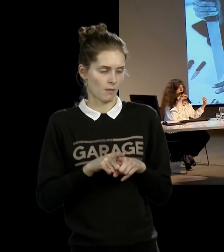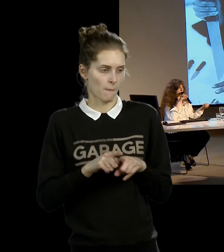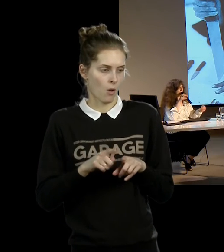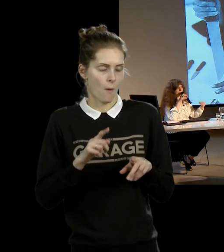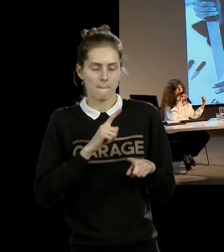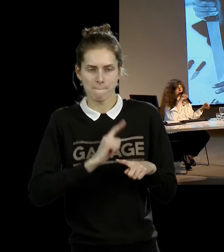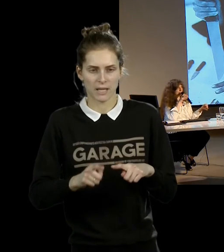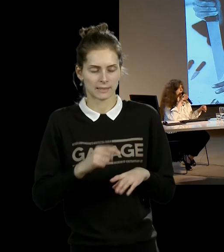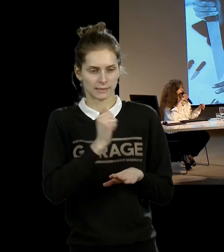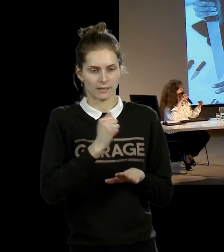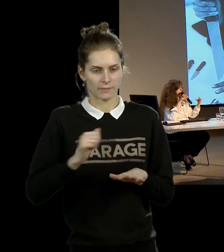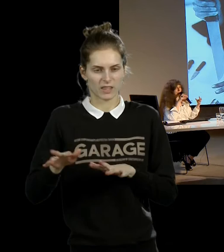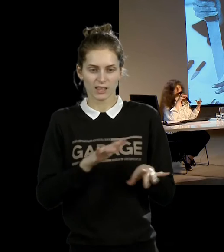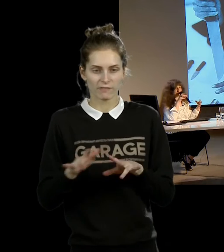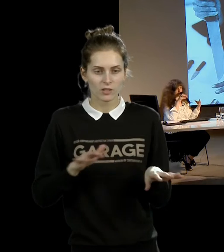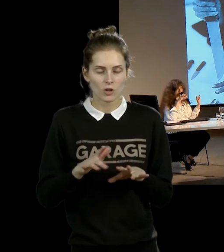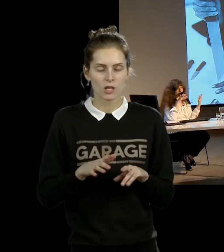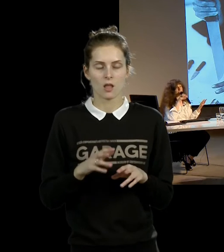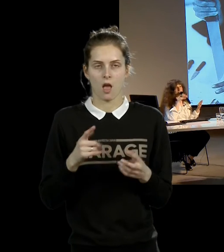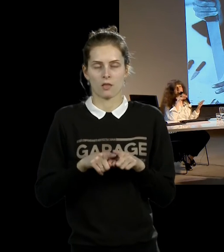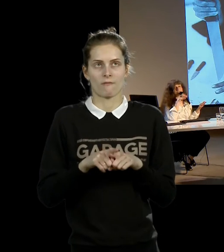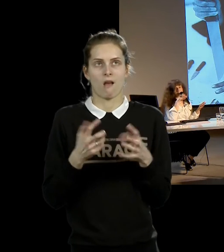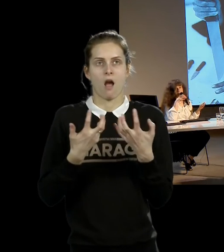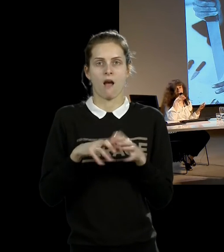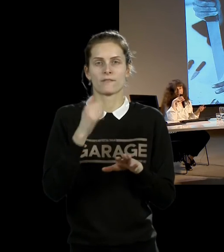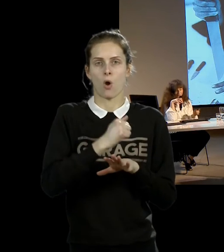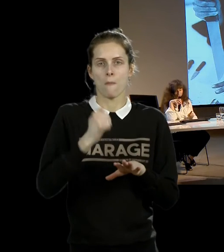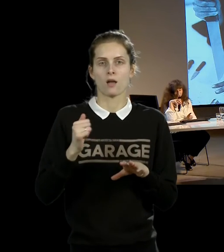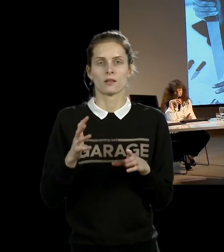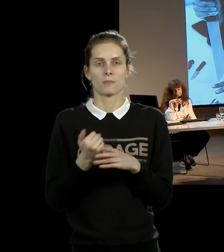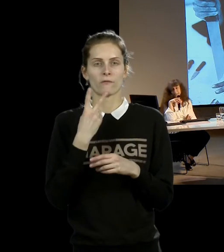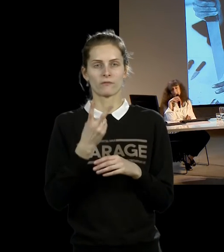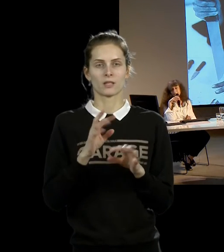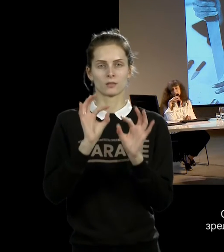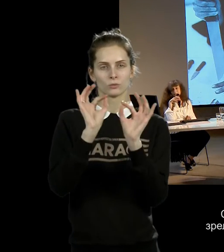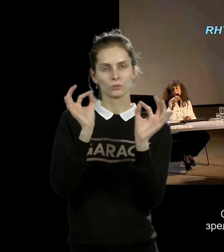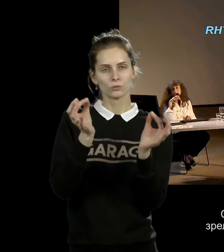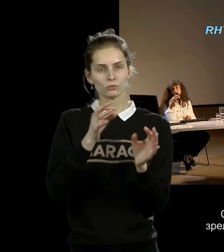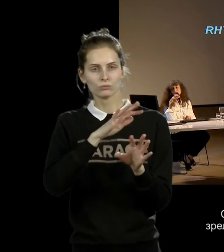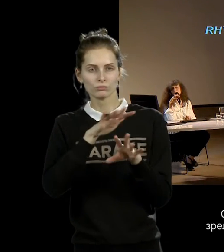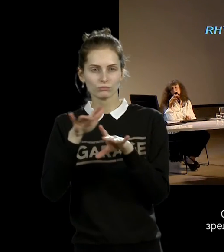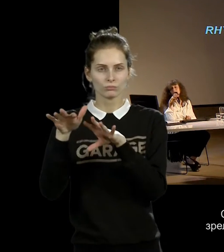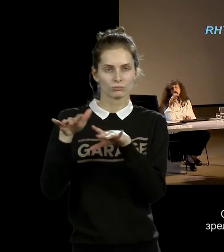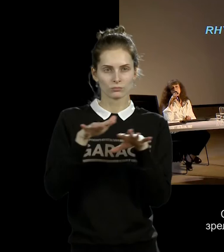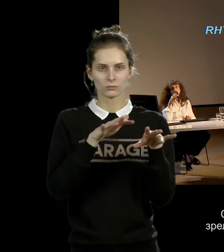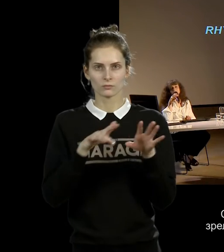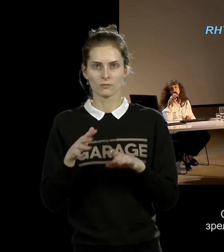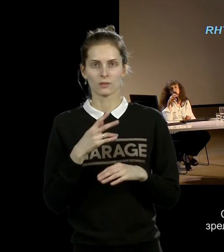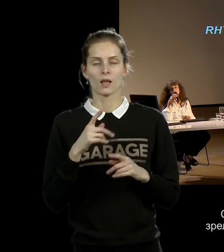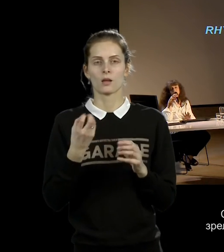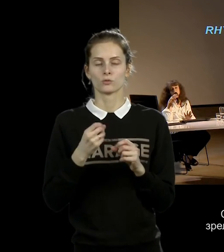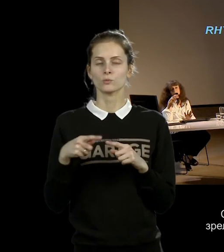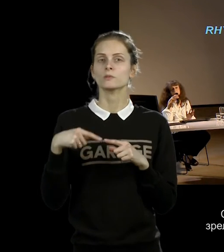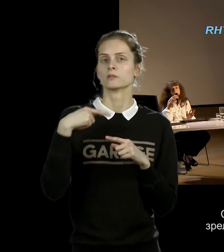быстрее ты двигаешься, тем машинальнее, и тем изящнее становится твои движения. Следующая история, ритм-5,